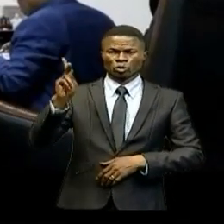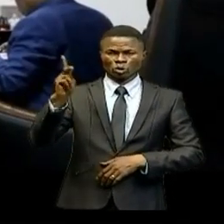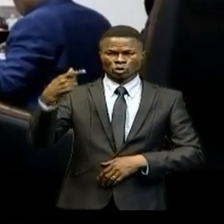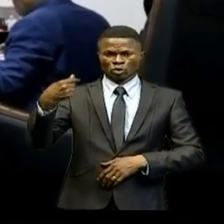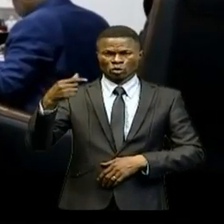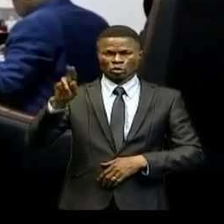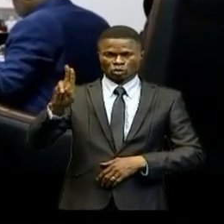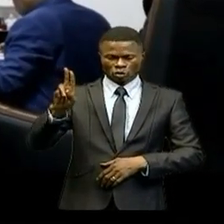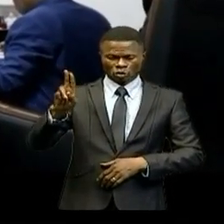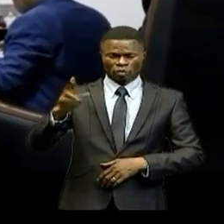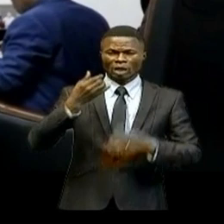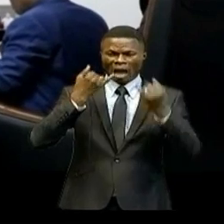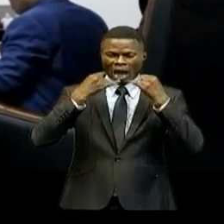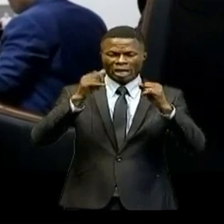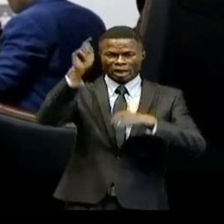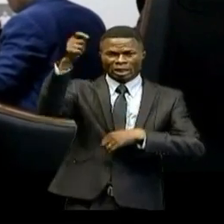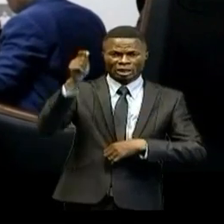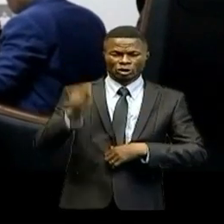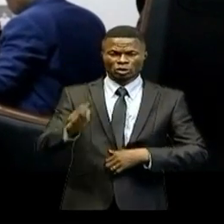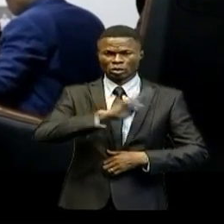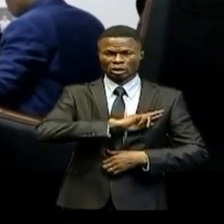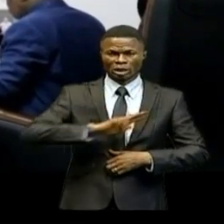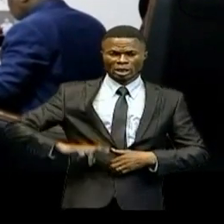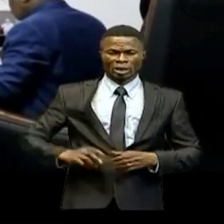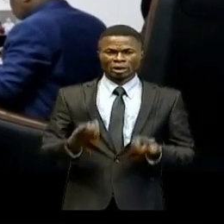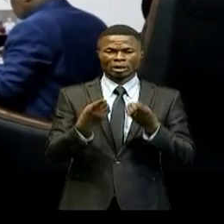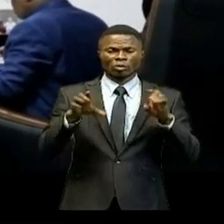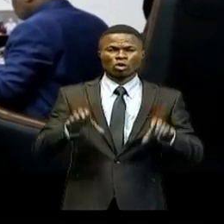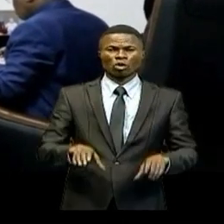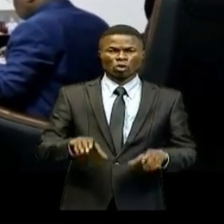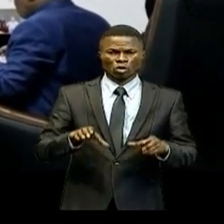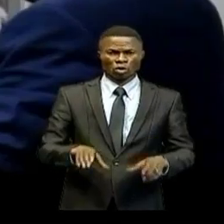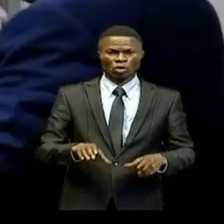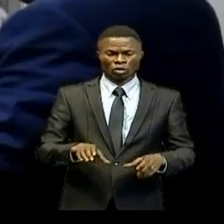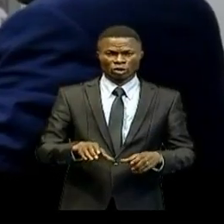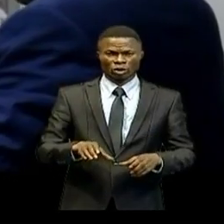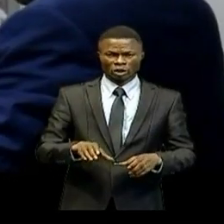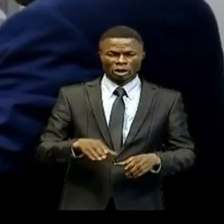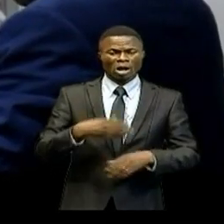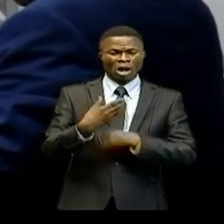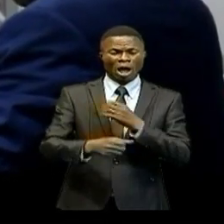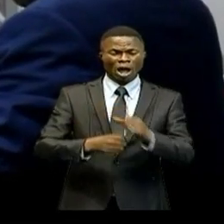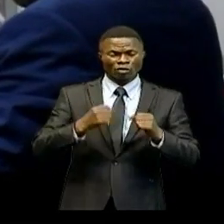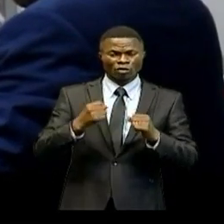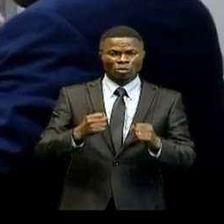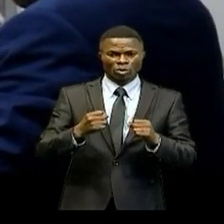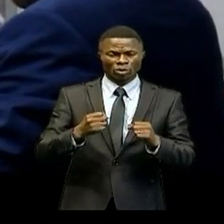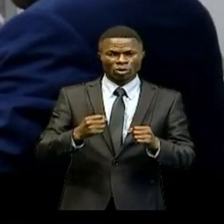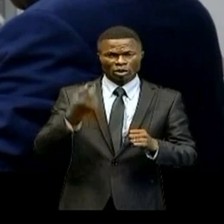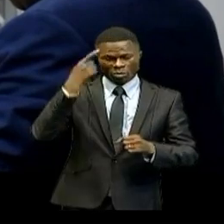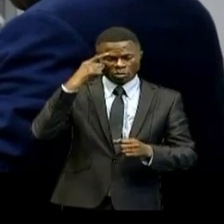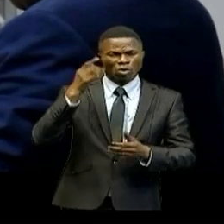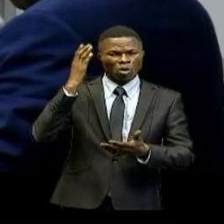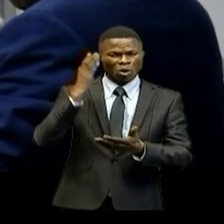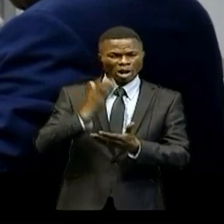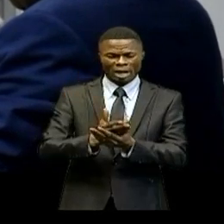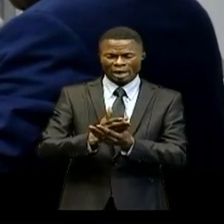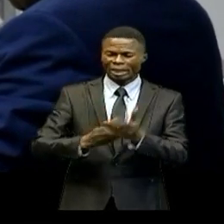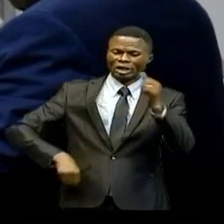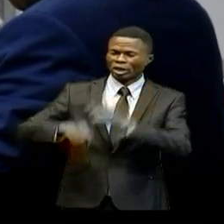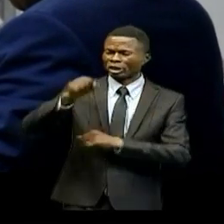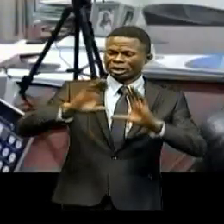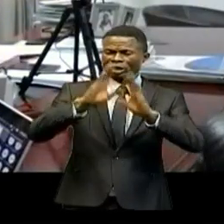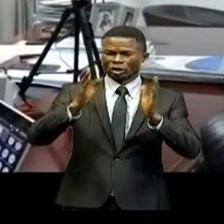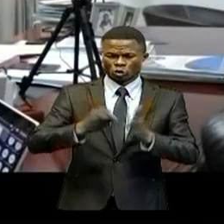que les forces armées de la République démocratique du Congo ne ménagent aucun effort pour mettre les ennemis de la paix